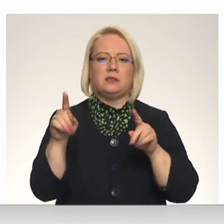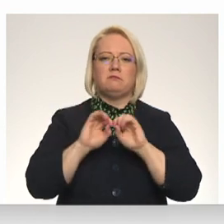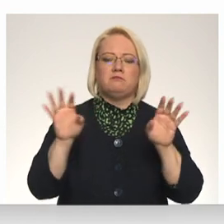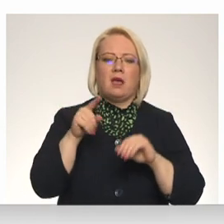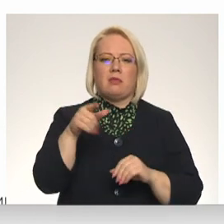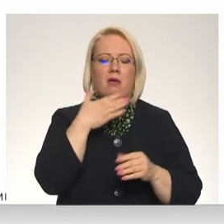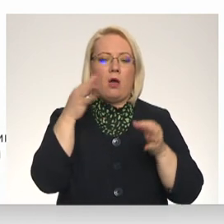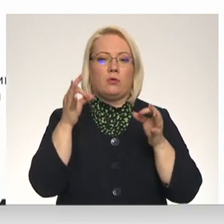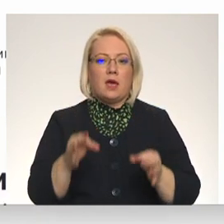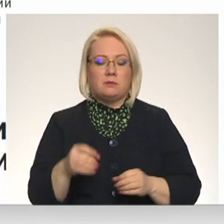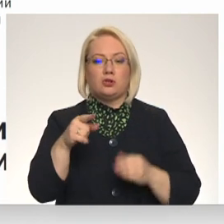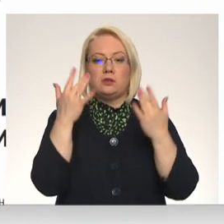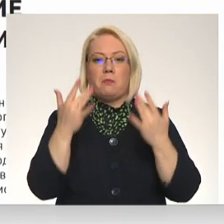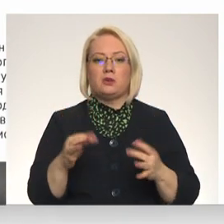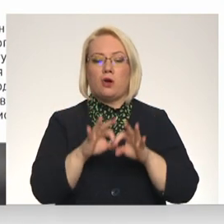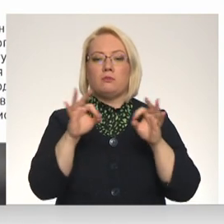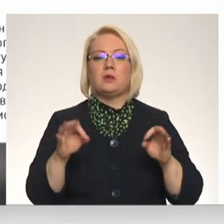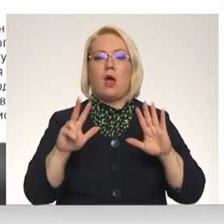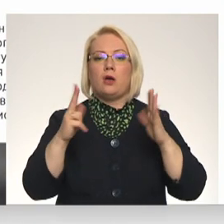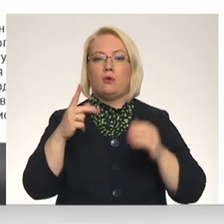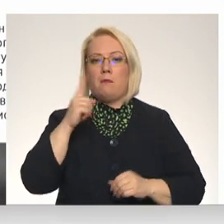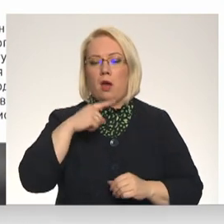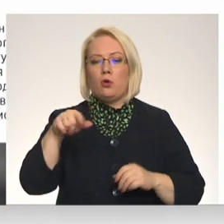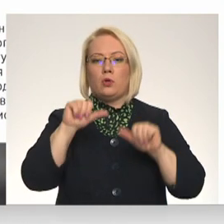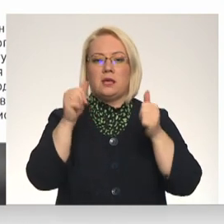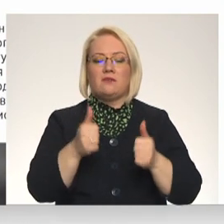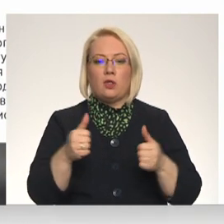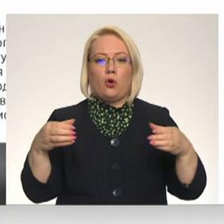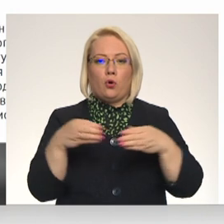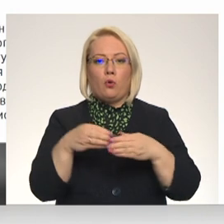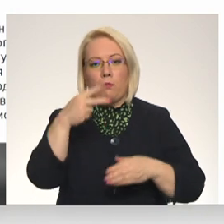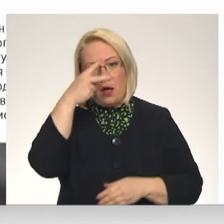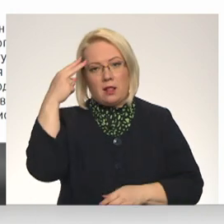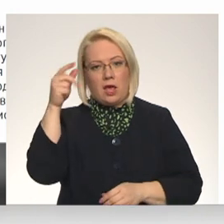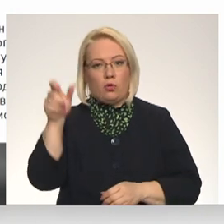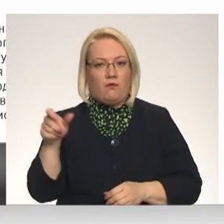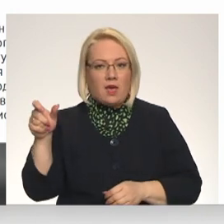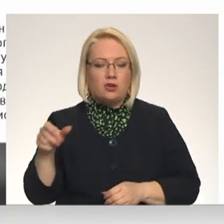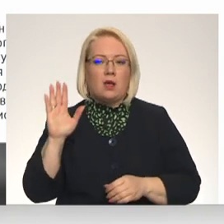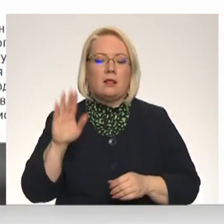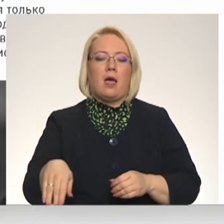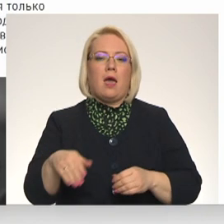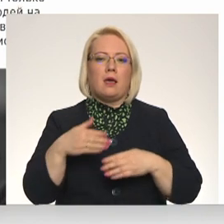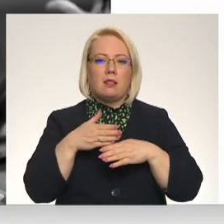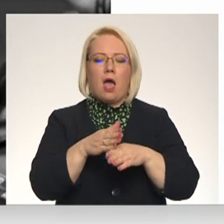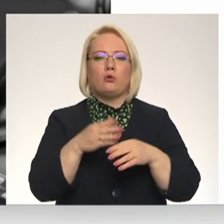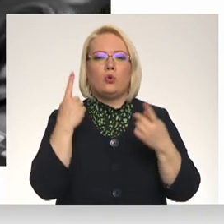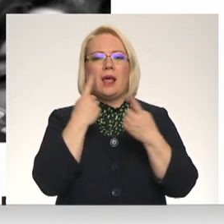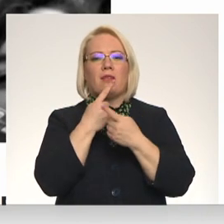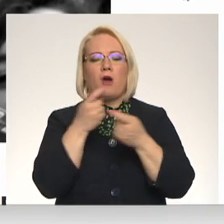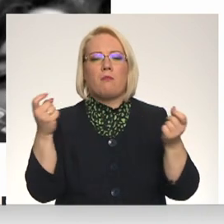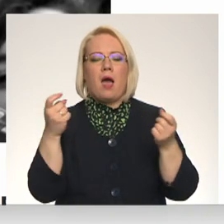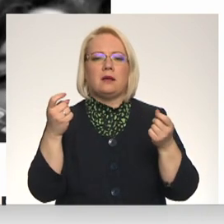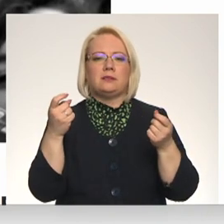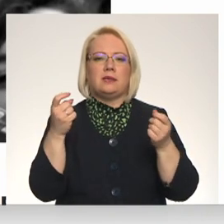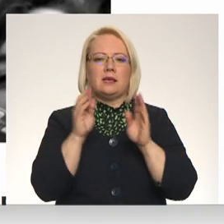piezvani Krievijai sākās 8. martā, un to izveidoja grupa Lietuviešara mērķi lausti informācijas vakumu Krievijā, zvanot